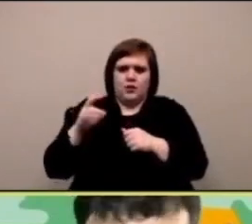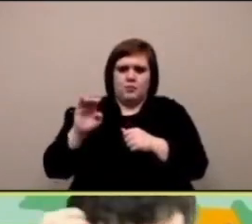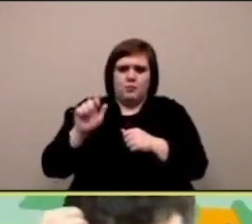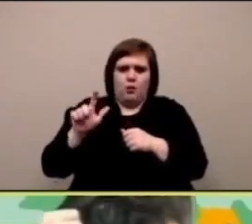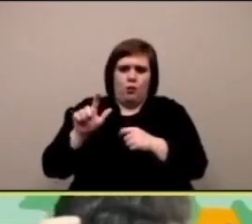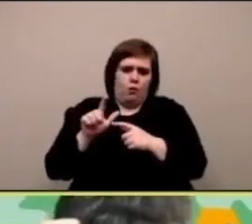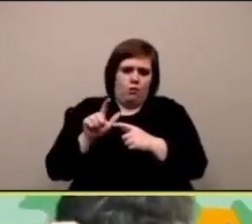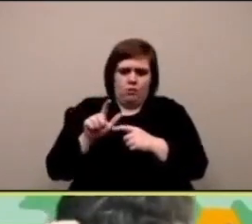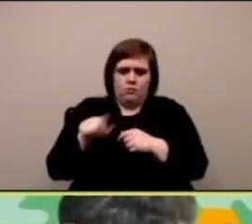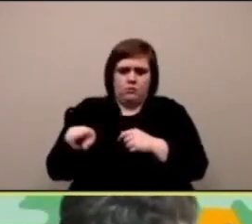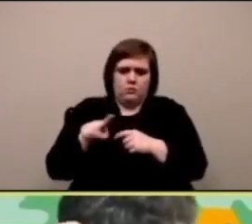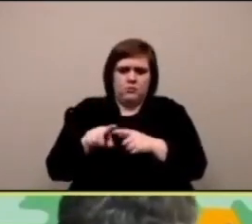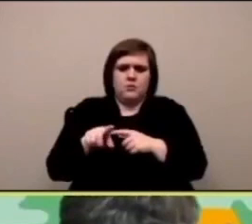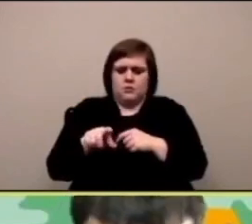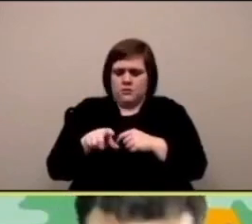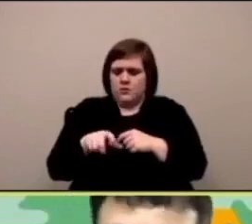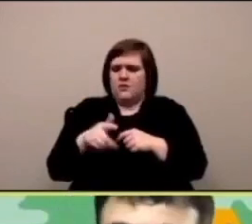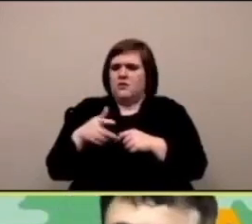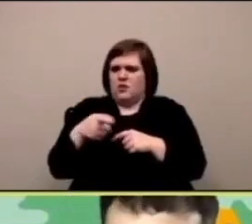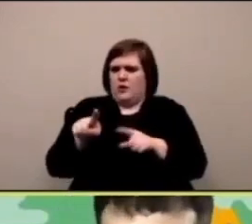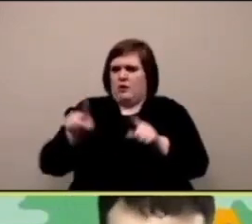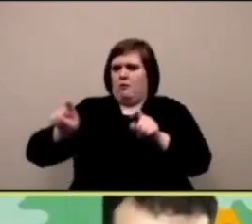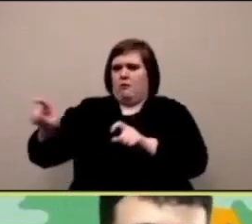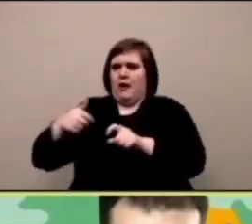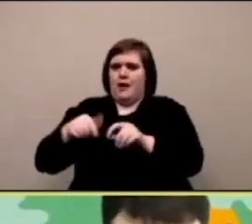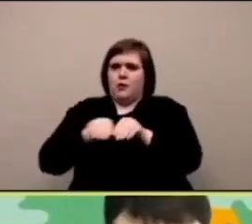questo è temporale